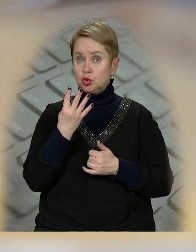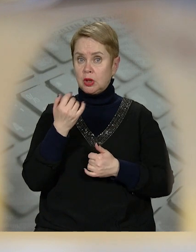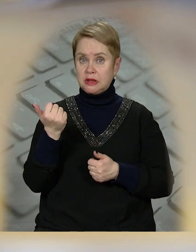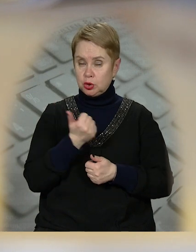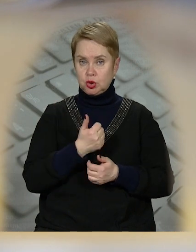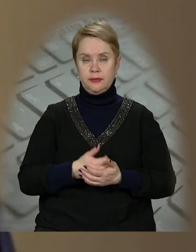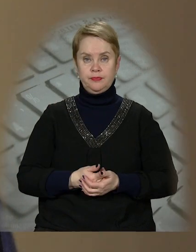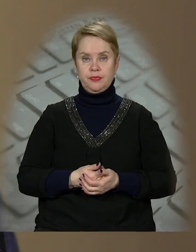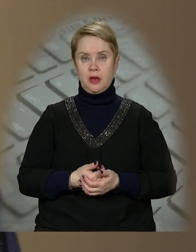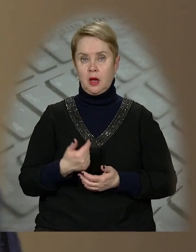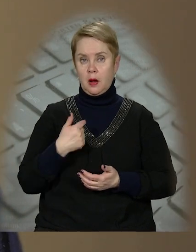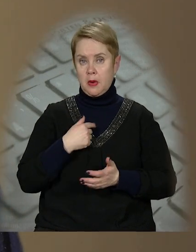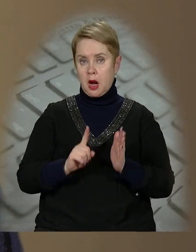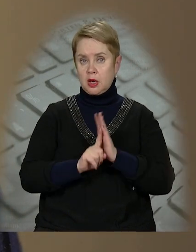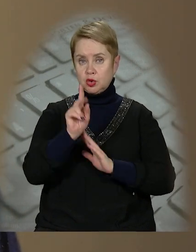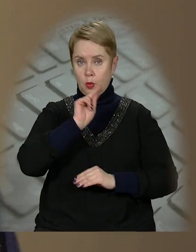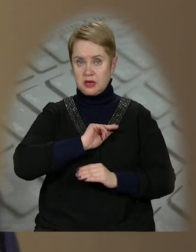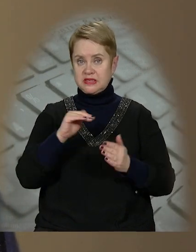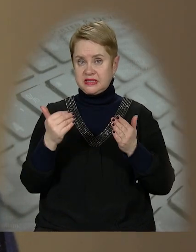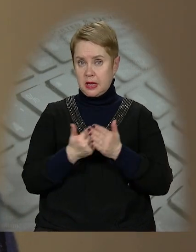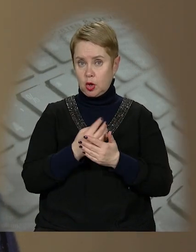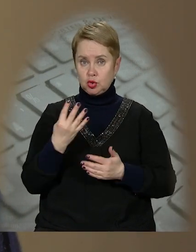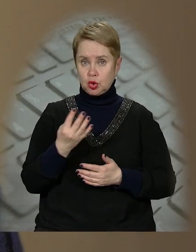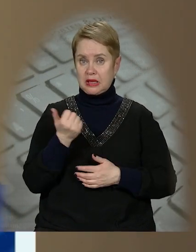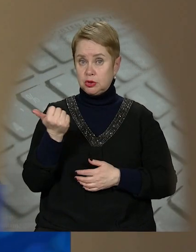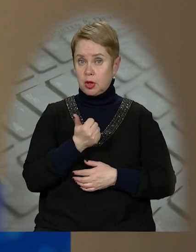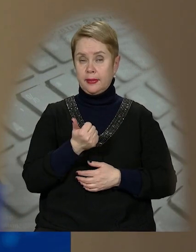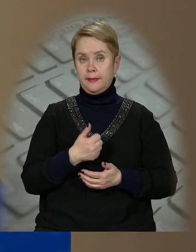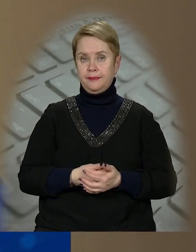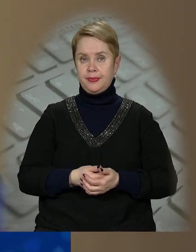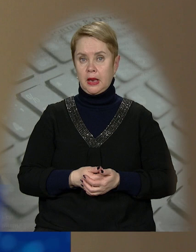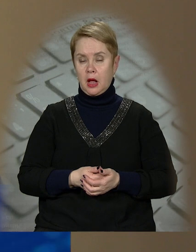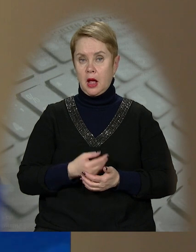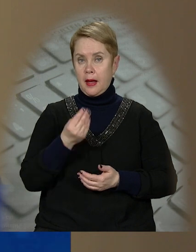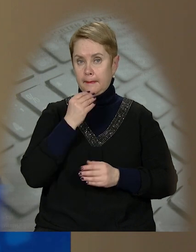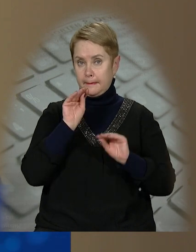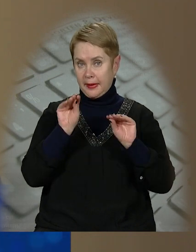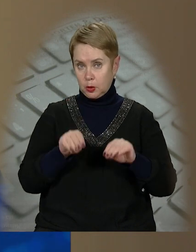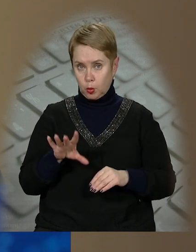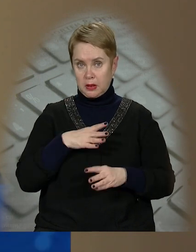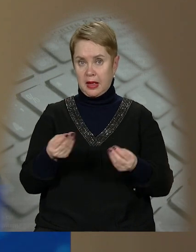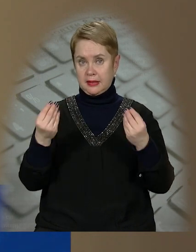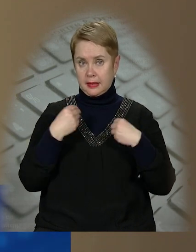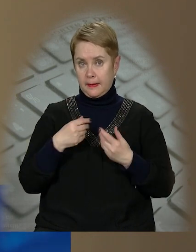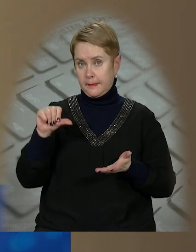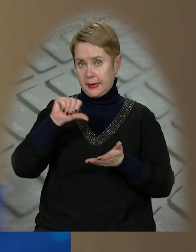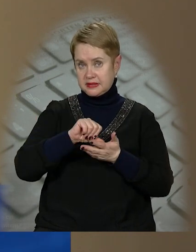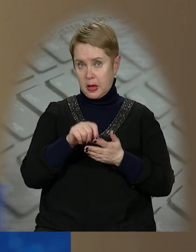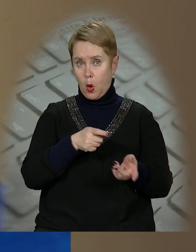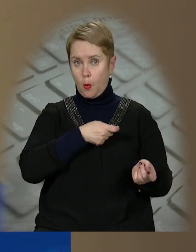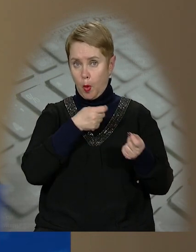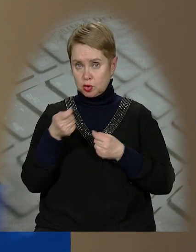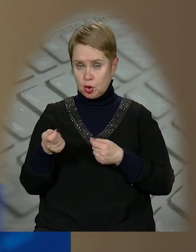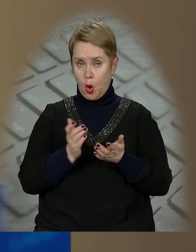чотиритижневе. Ми розпочали працювати за новим чотиритижневим меню, яке було надано нам представником